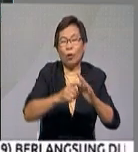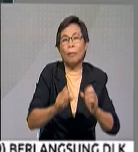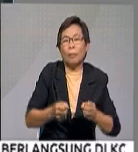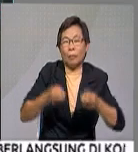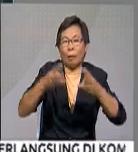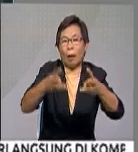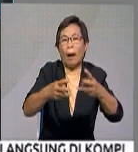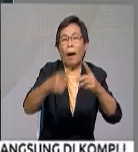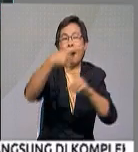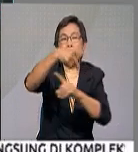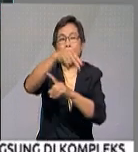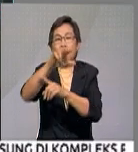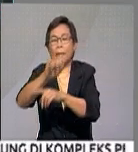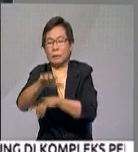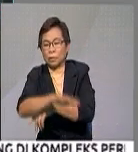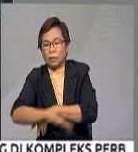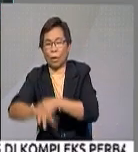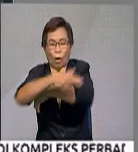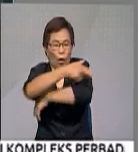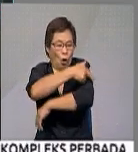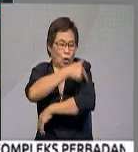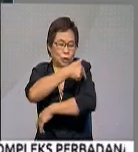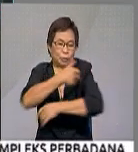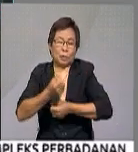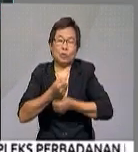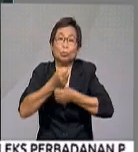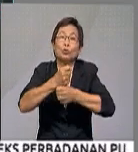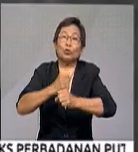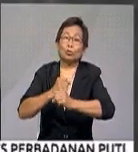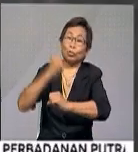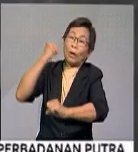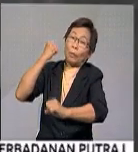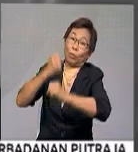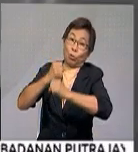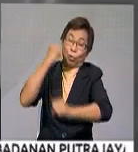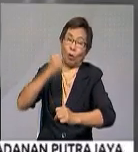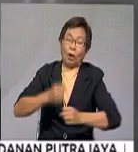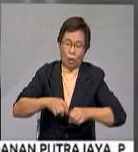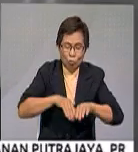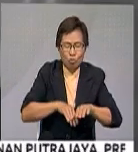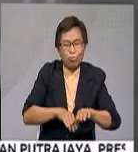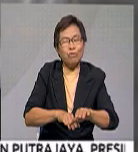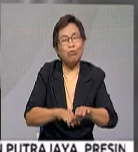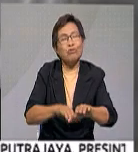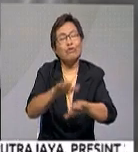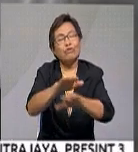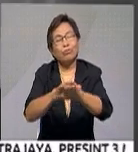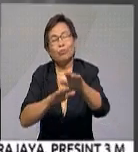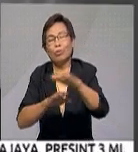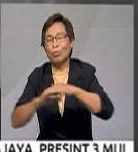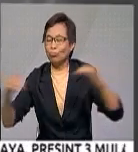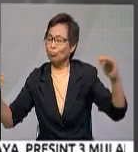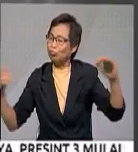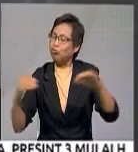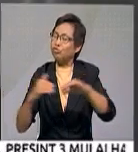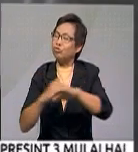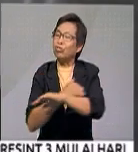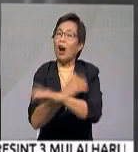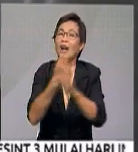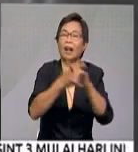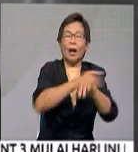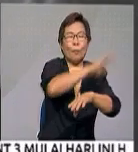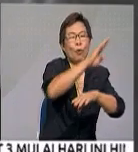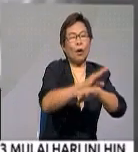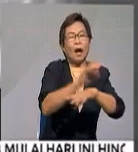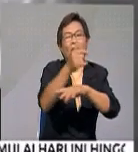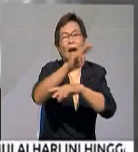Raya Plus I1 sekitar Hospital Sungai Buloh. Trafik masih lagi lancar dan selesa di kedua-dua arah, bermula dari Bukit